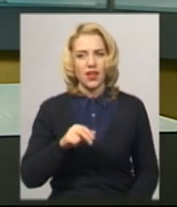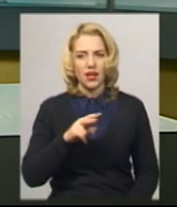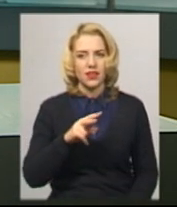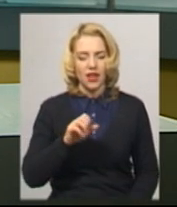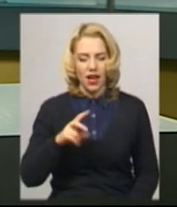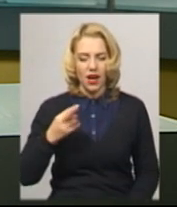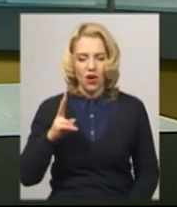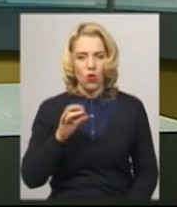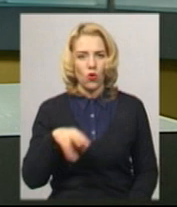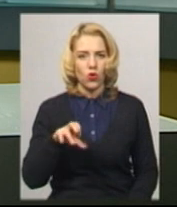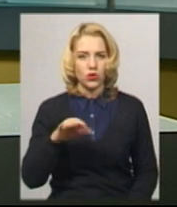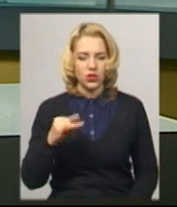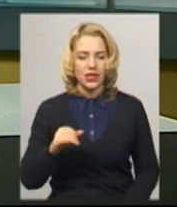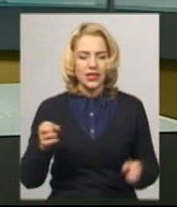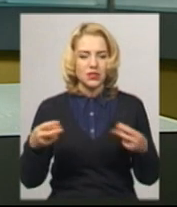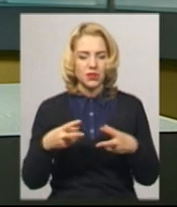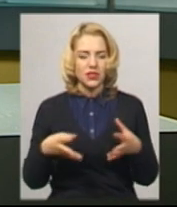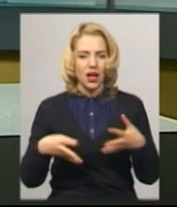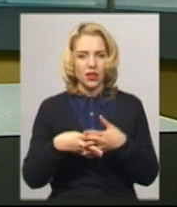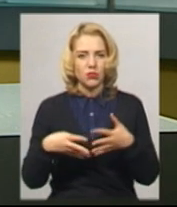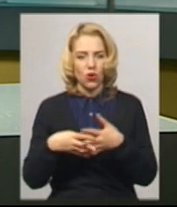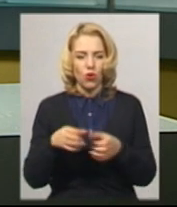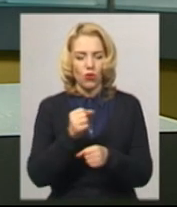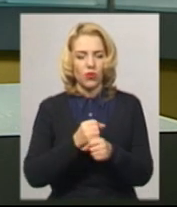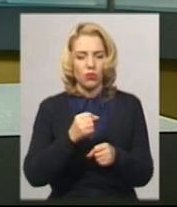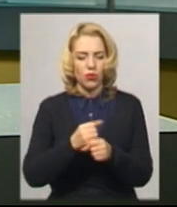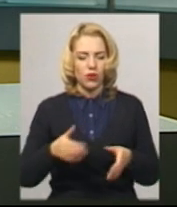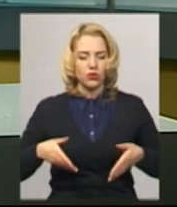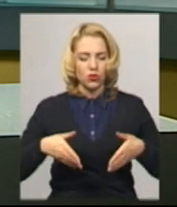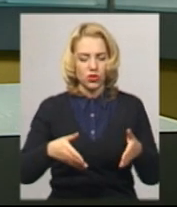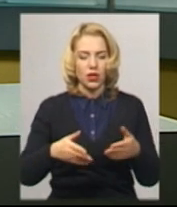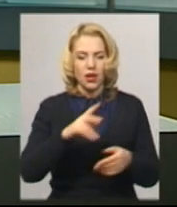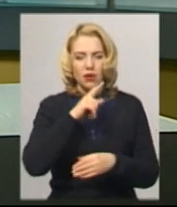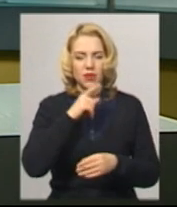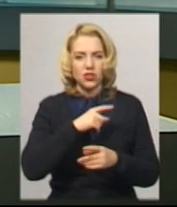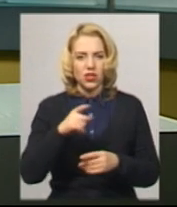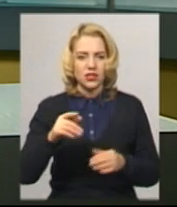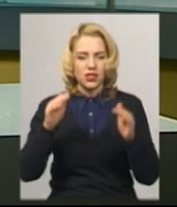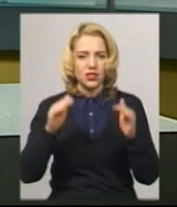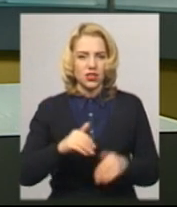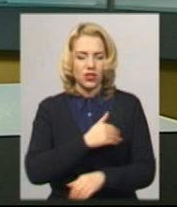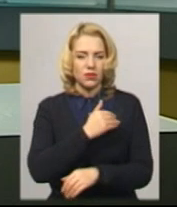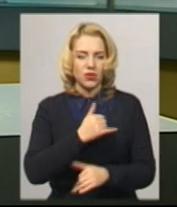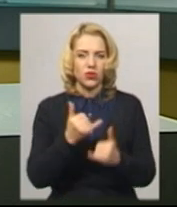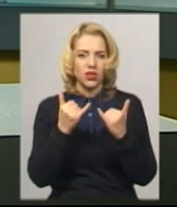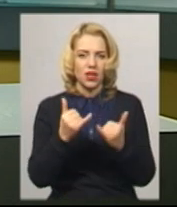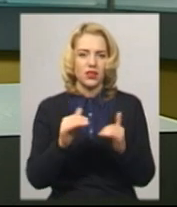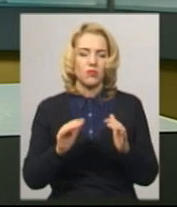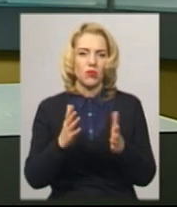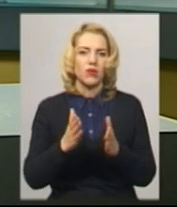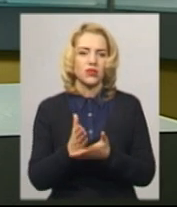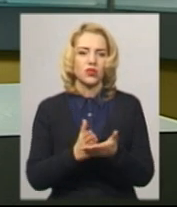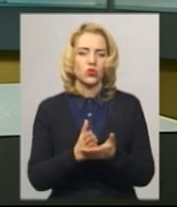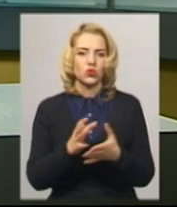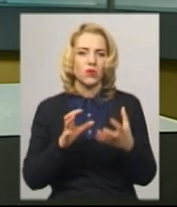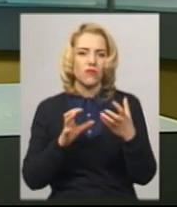Спеціальними протиожеледними сумішами обробляють дорожнє покриття під час зниження температури повітря. На даний момент Служба автомобільних